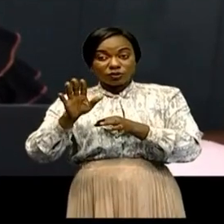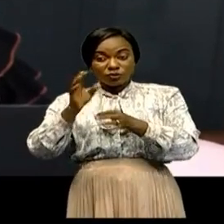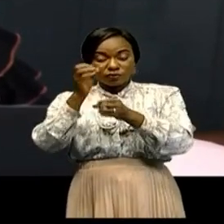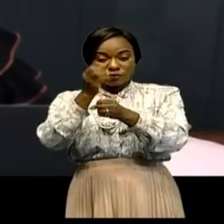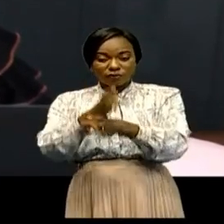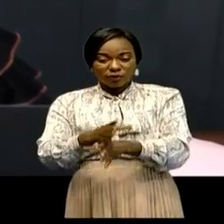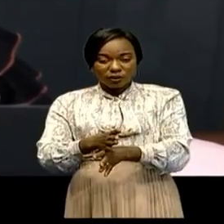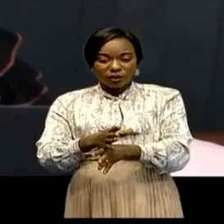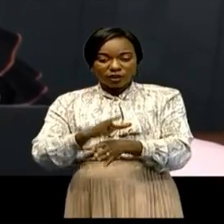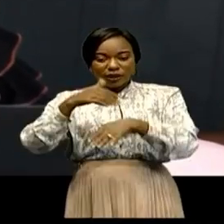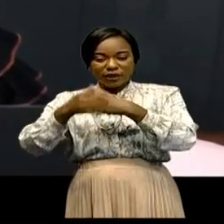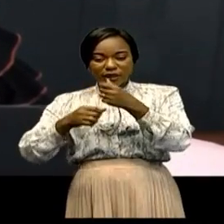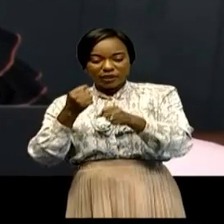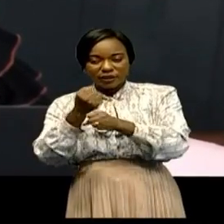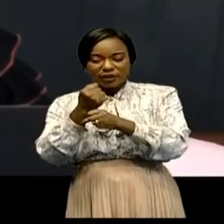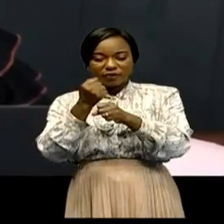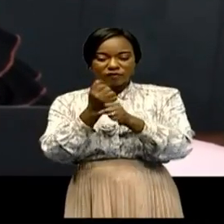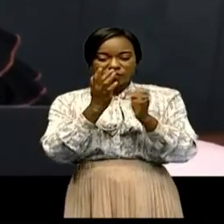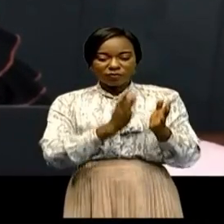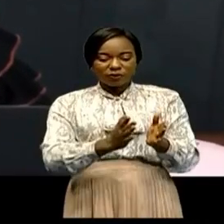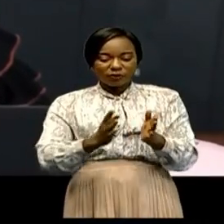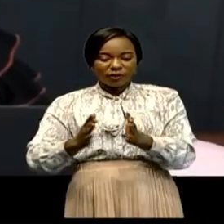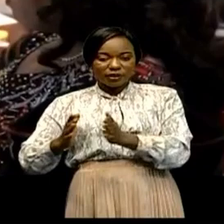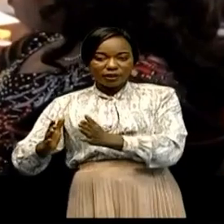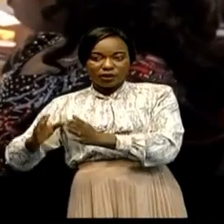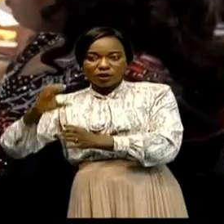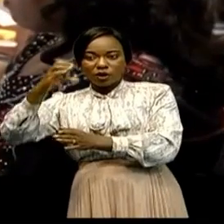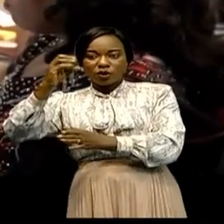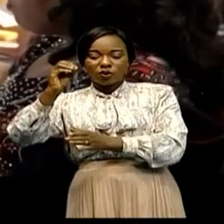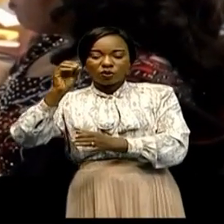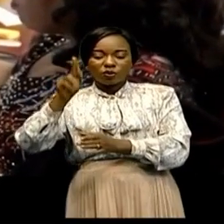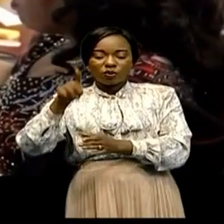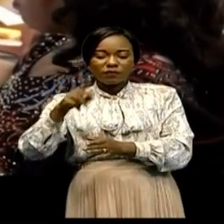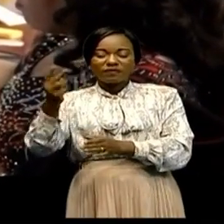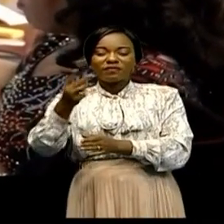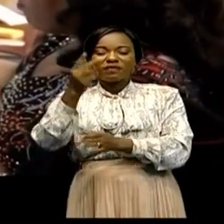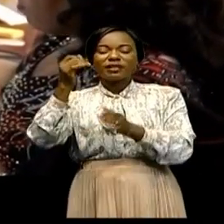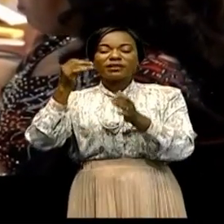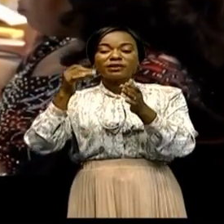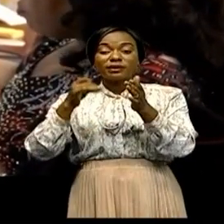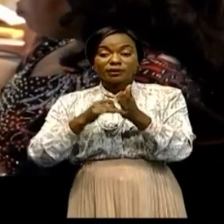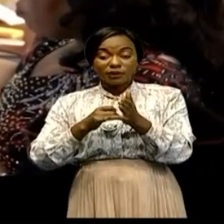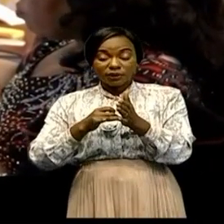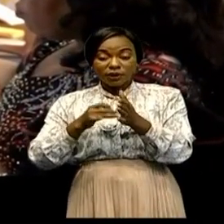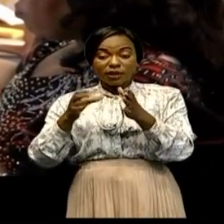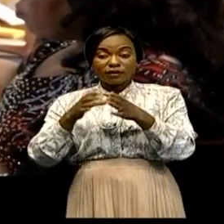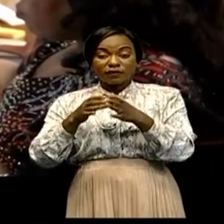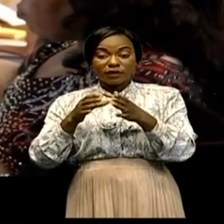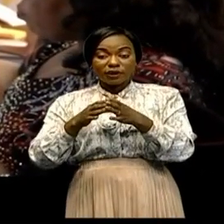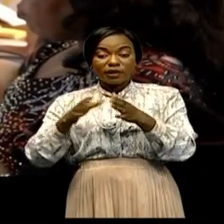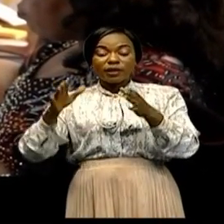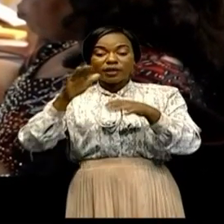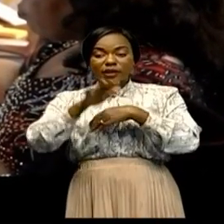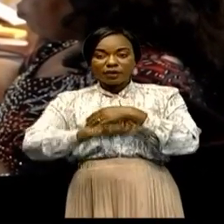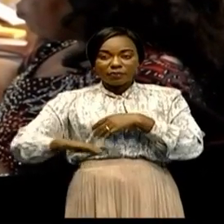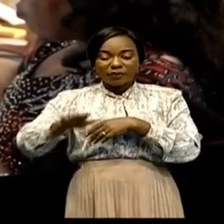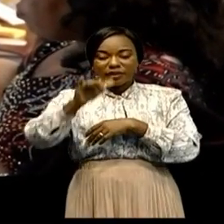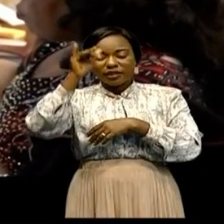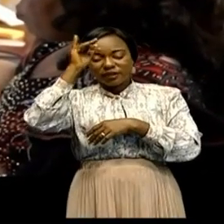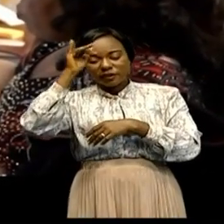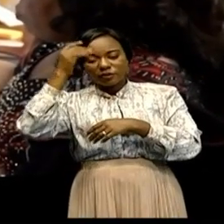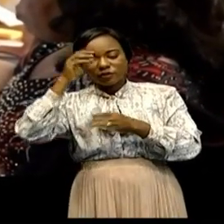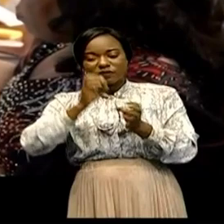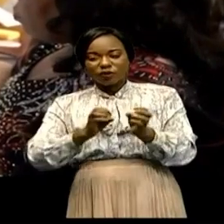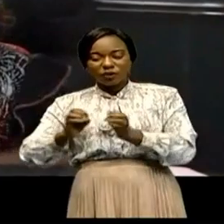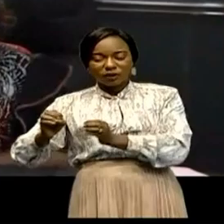abriter les travaux préparatoires de la COP27 en partenariat avec l'Egypte qui est le pays organisateur du prochain sommet